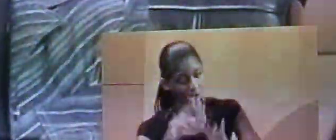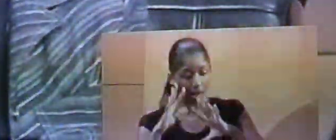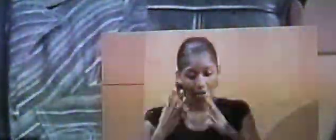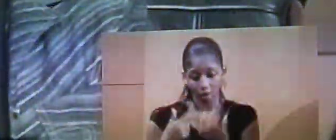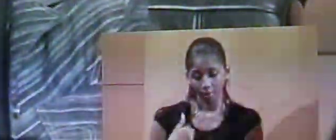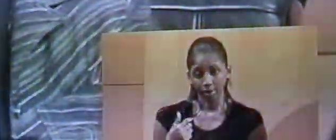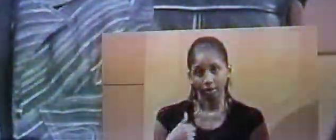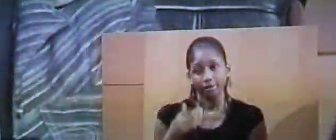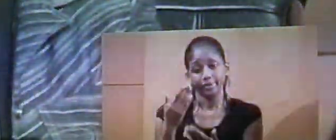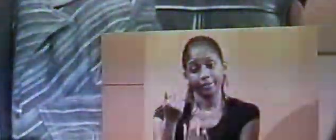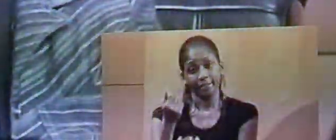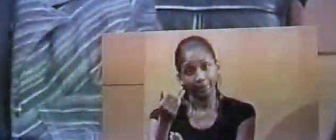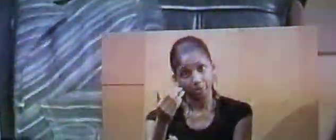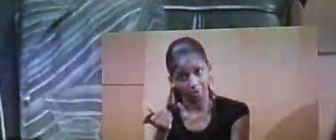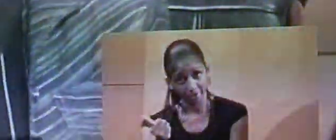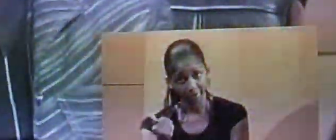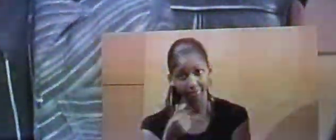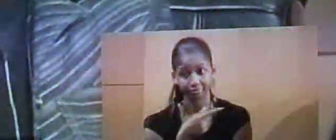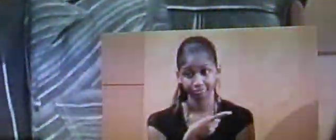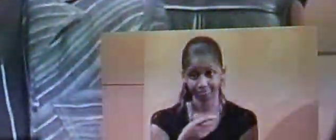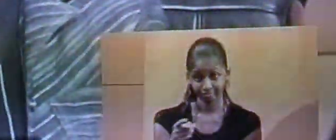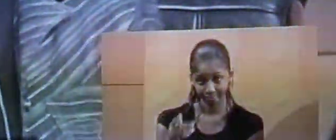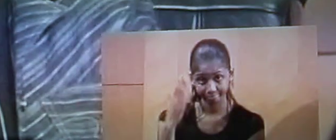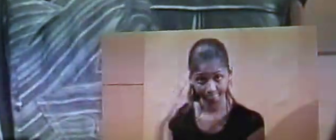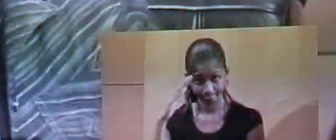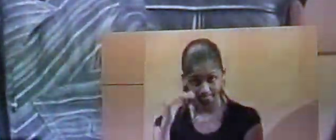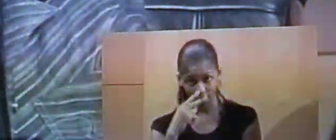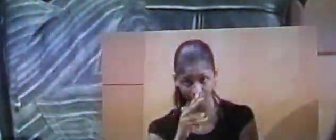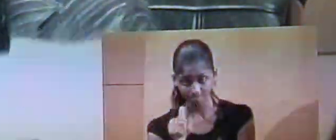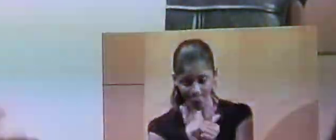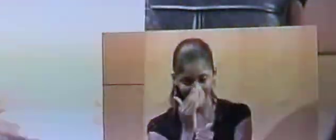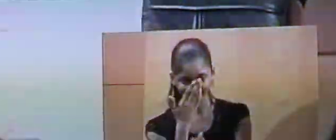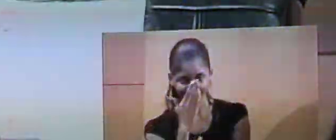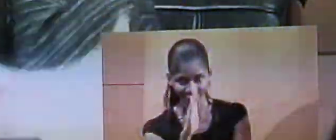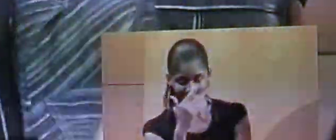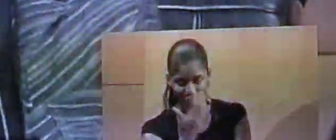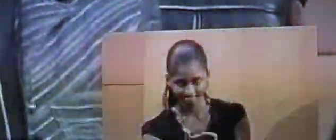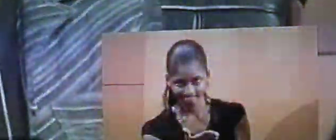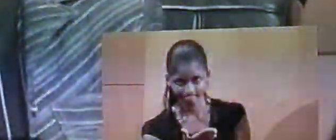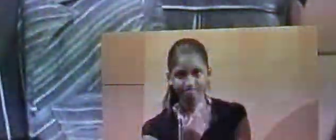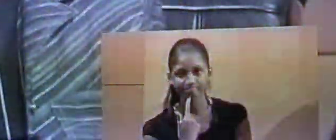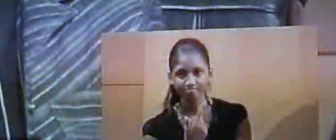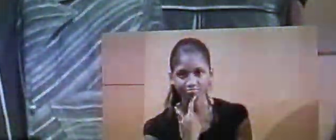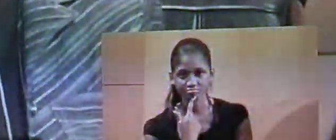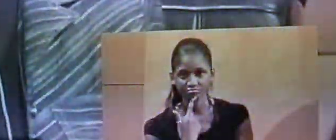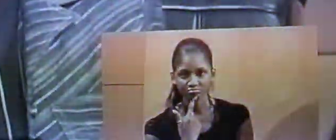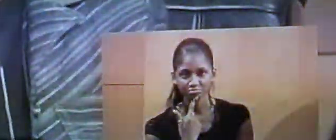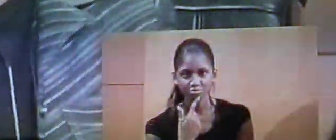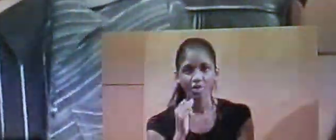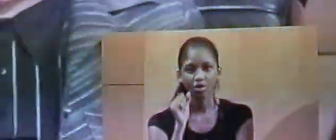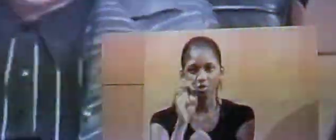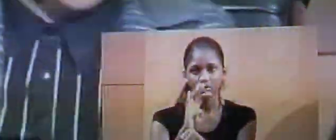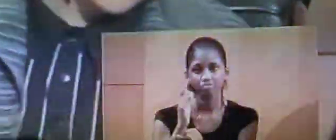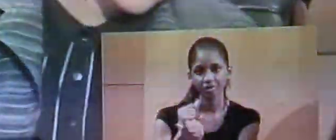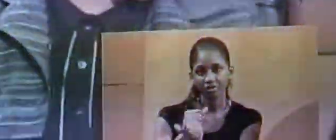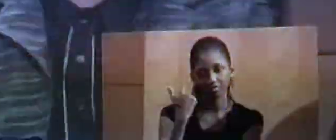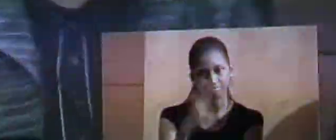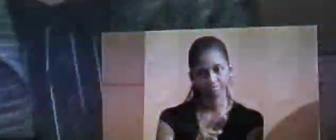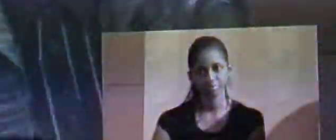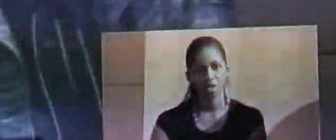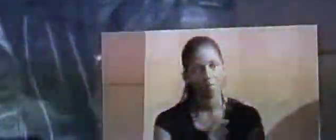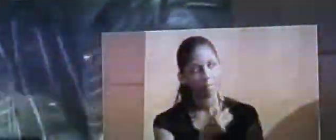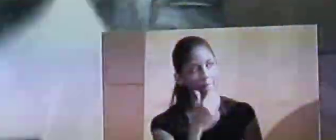j'espère qu'elle saura voir dans cette attitude une contestation de son travail. Merci,